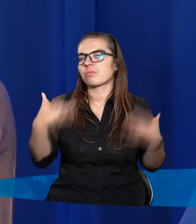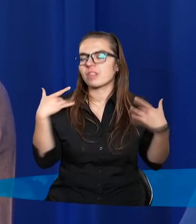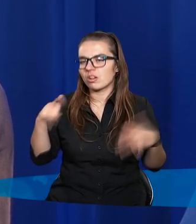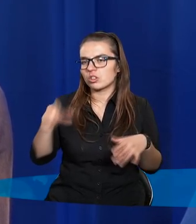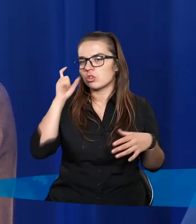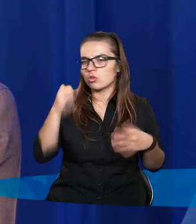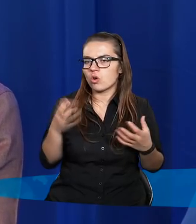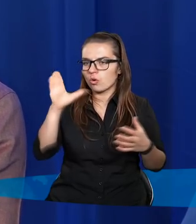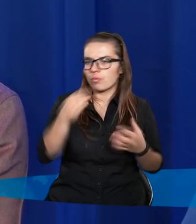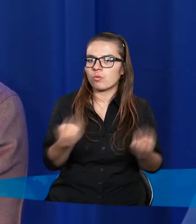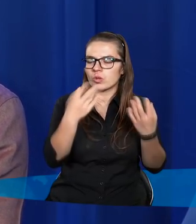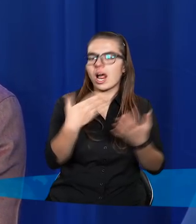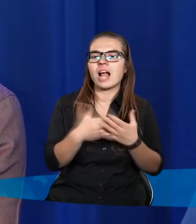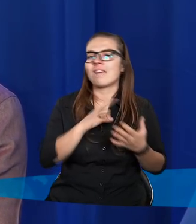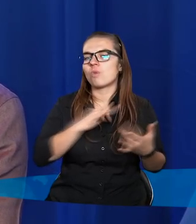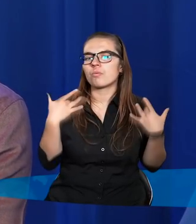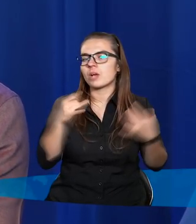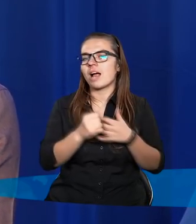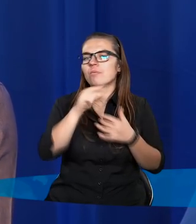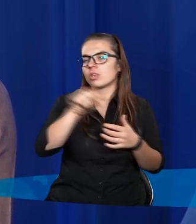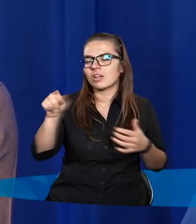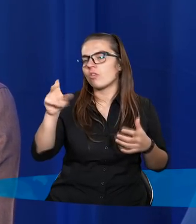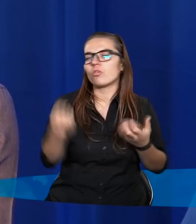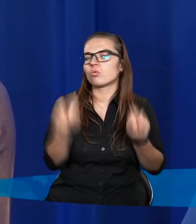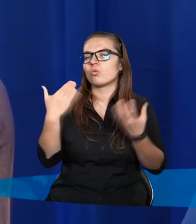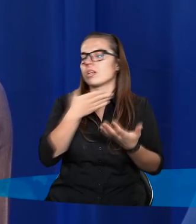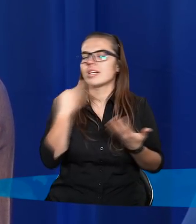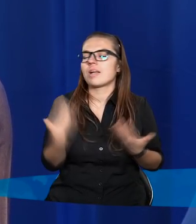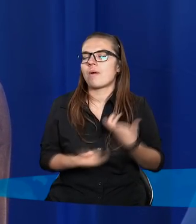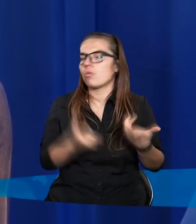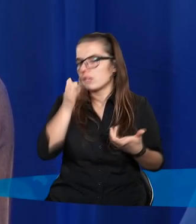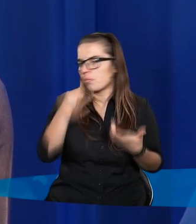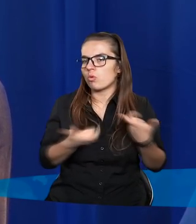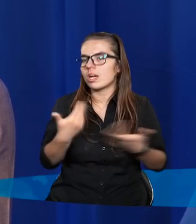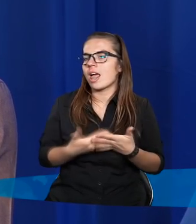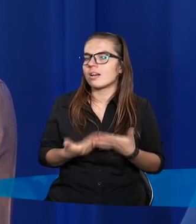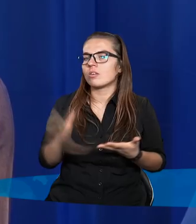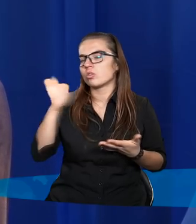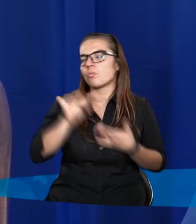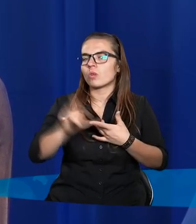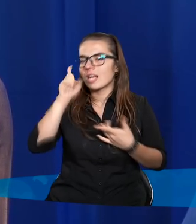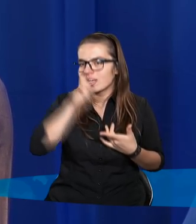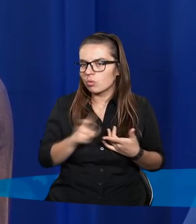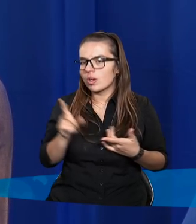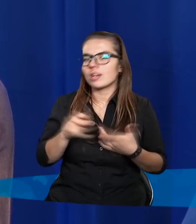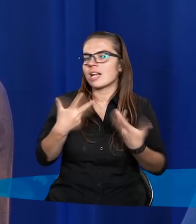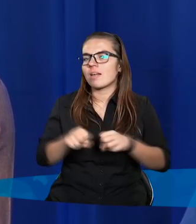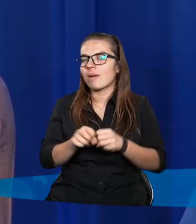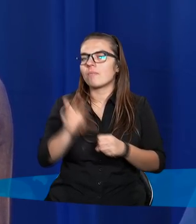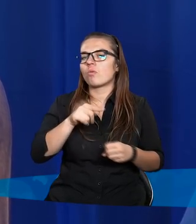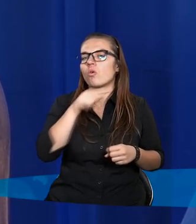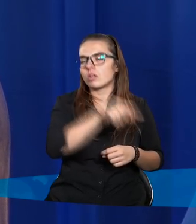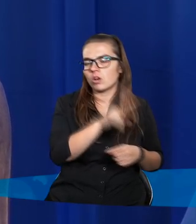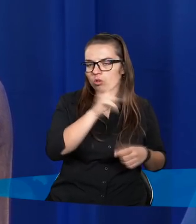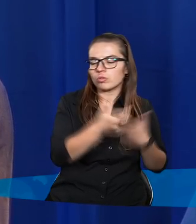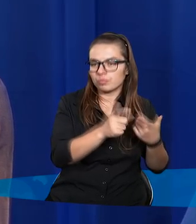tego uczynił cud, a dlaczego w moim życiu, albo w życiu kogoś tam tego cudu nie może uczynić? Czyli Pan Bóg jest zły, jest niesprawiedliwy, bo